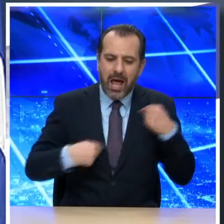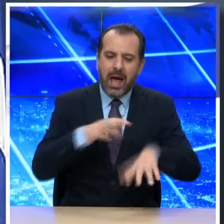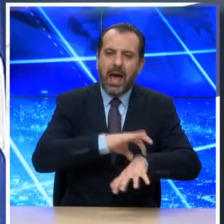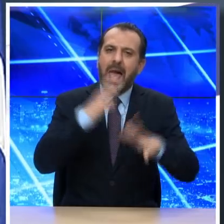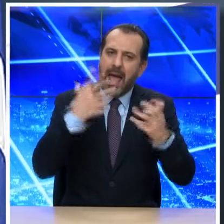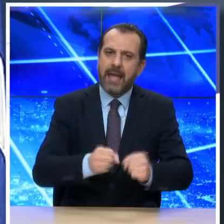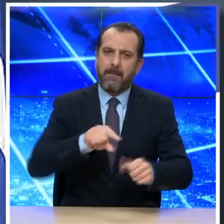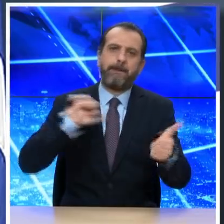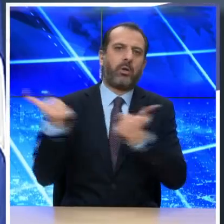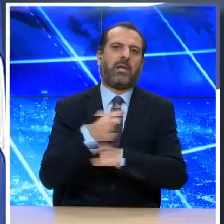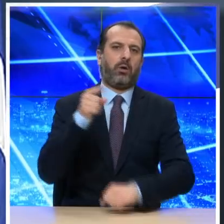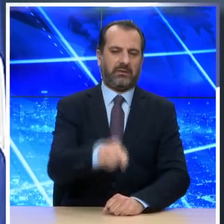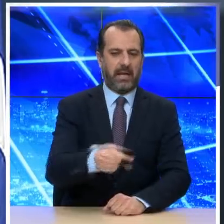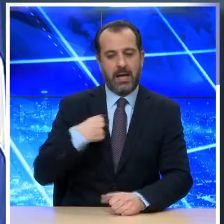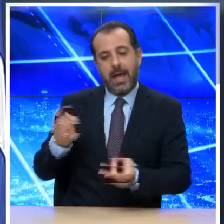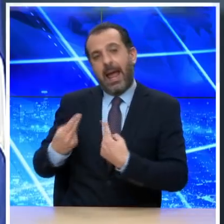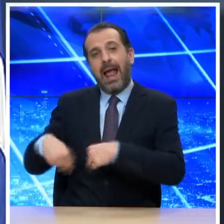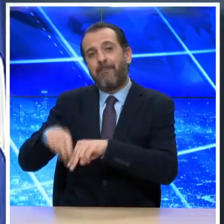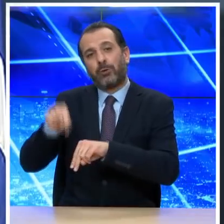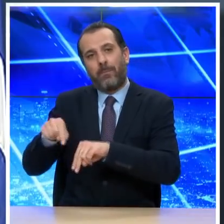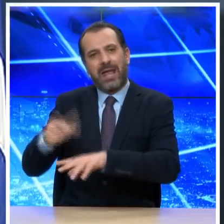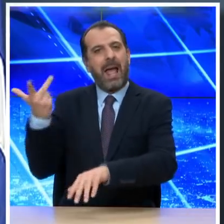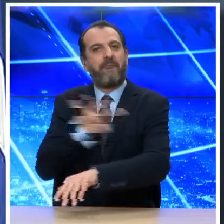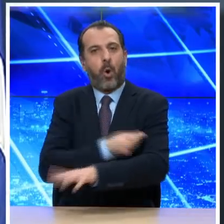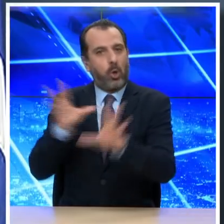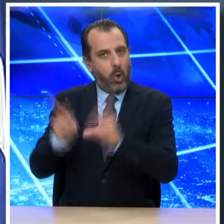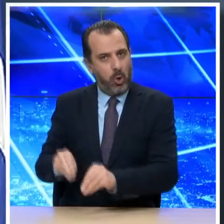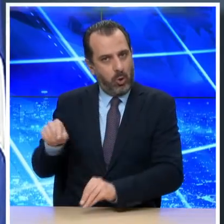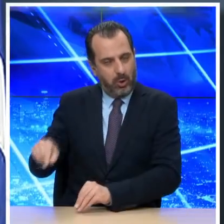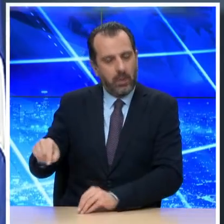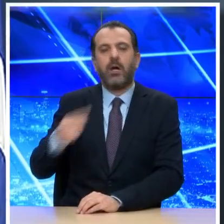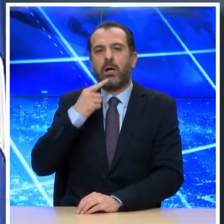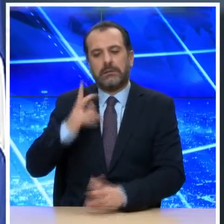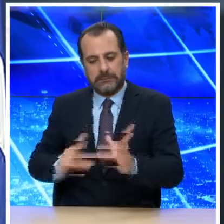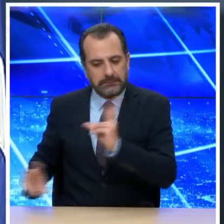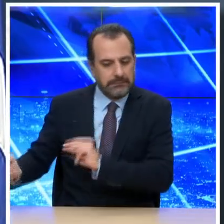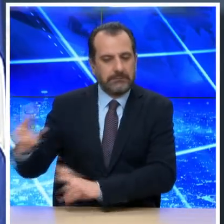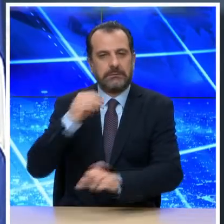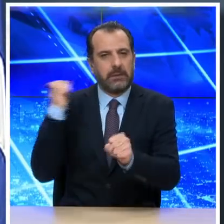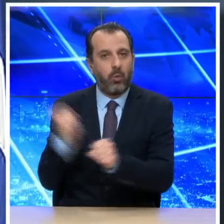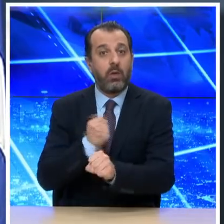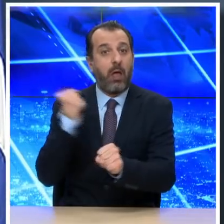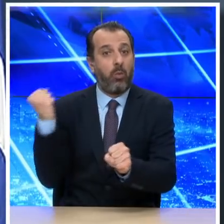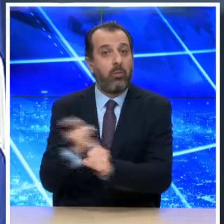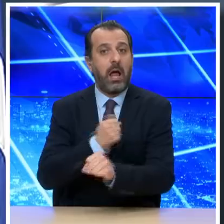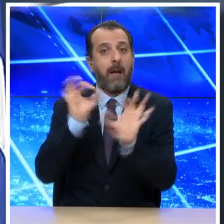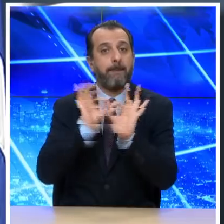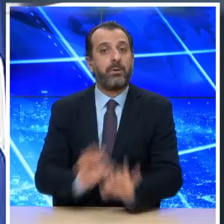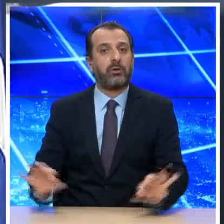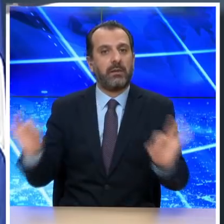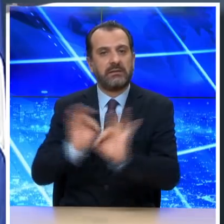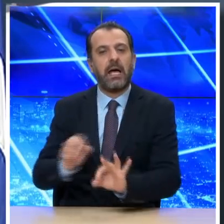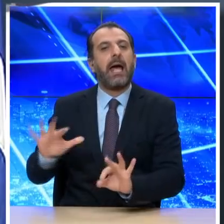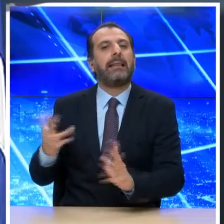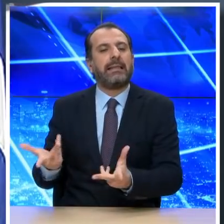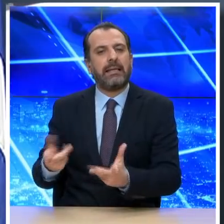έχουν εργαστεί σκληρά της Εθνικής Επιτροπής Εμβολιασμών έχουν εργαστεί σκληρά ώστε να ετοιμαστεί ένα πολύ λεπτομέρες εκπαιδευτικό